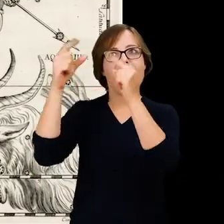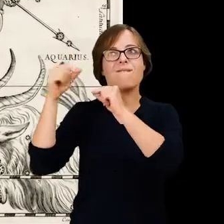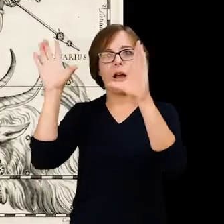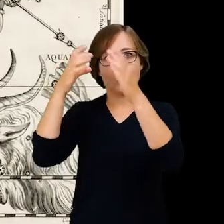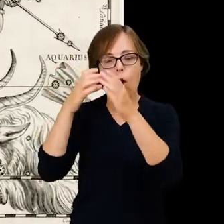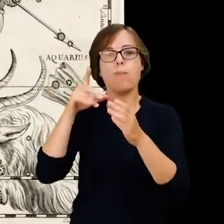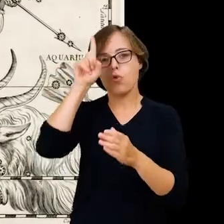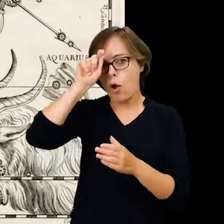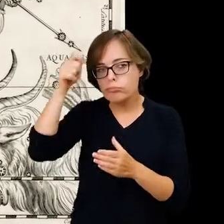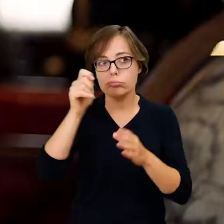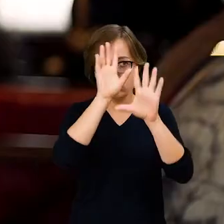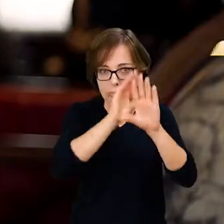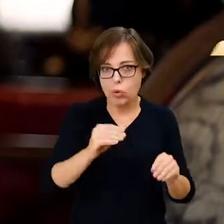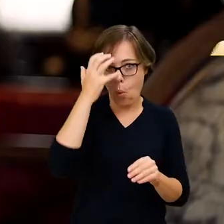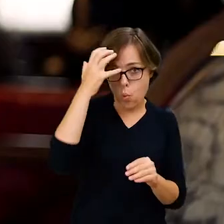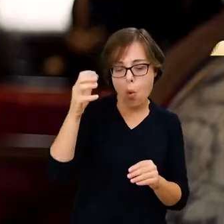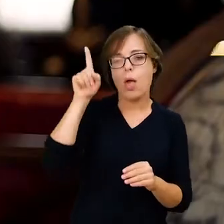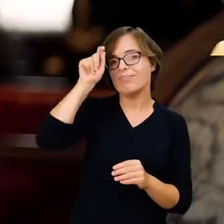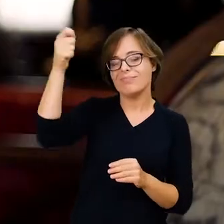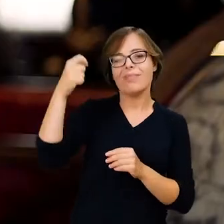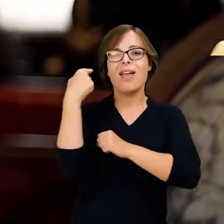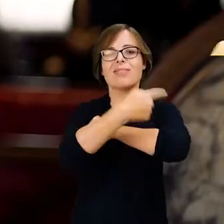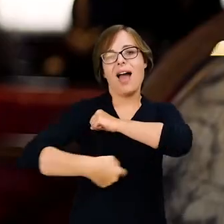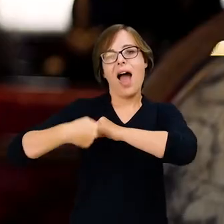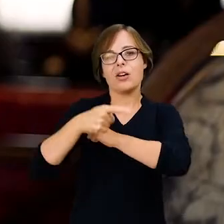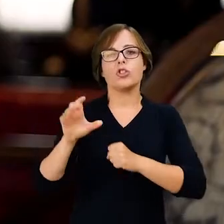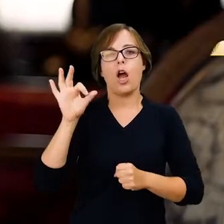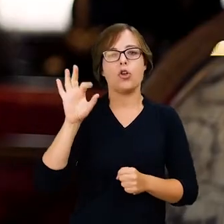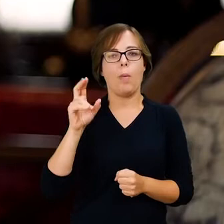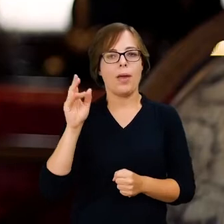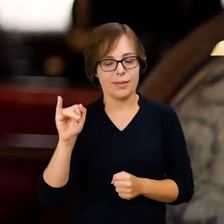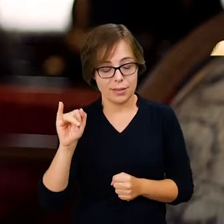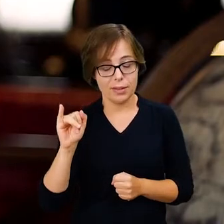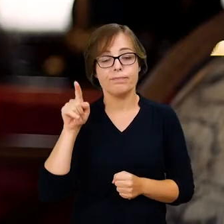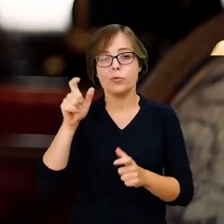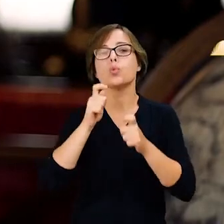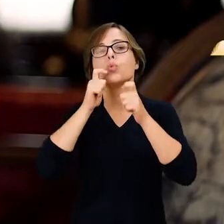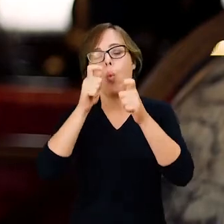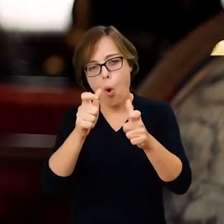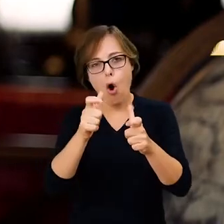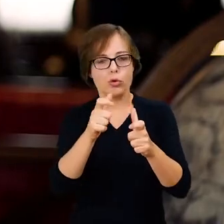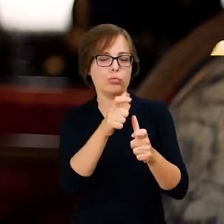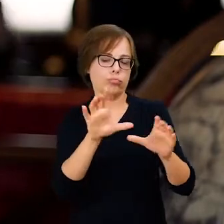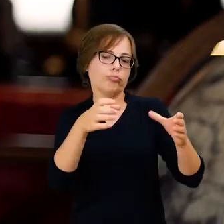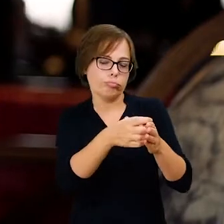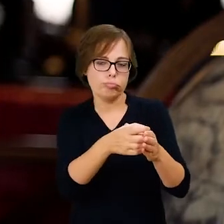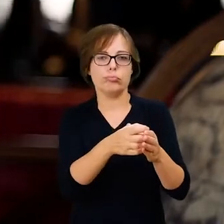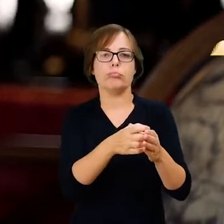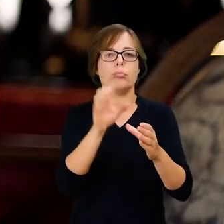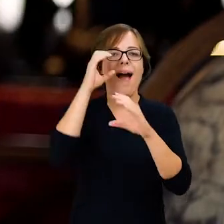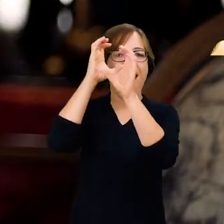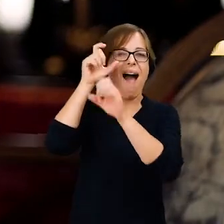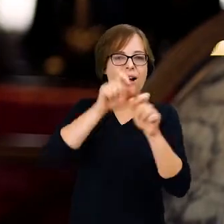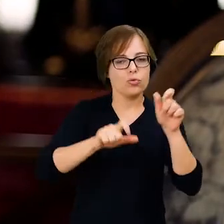tarczą Sobieskiego. Zgłosił to odkrycie do środowiska astronomów europejskich. Wszyscy zgodnie przyjęli jego